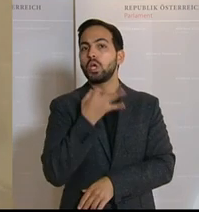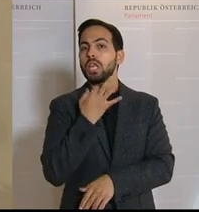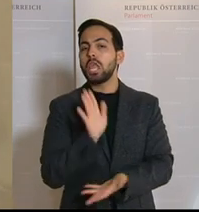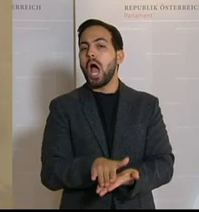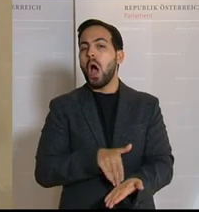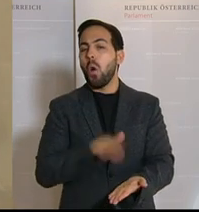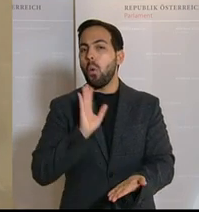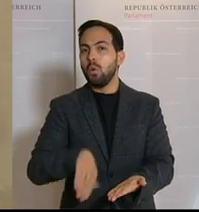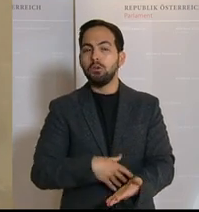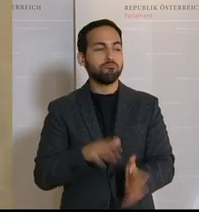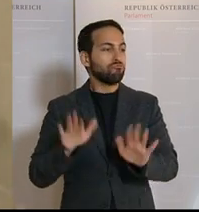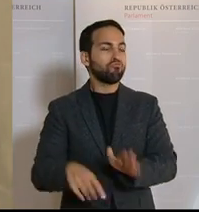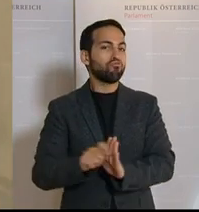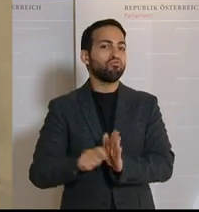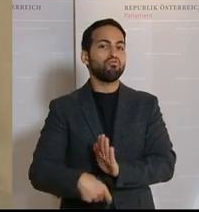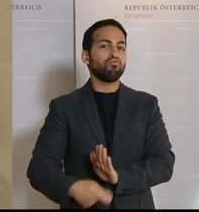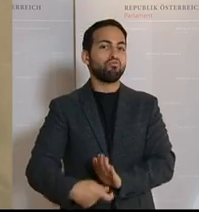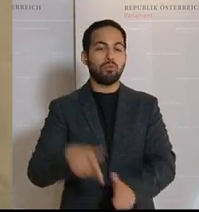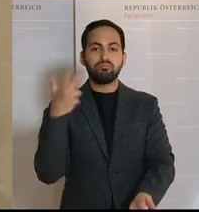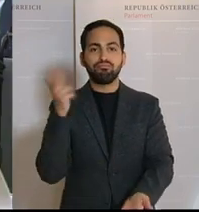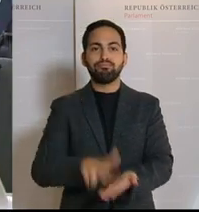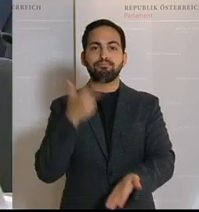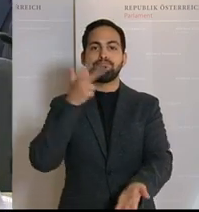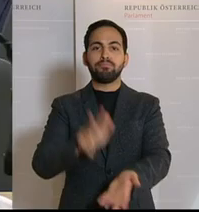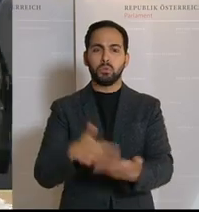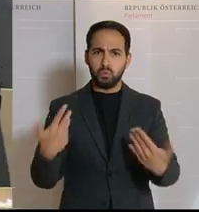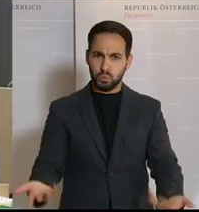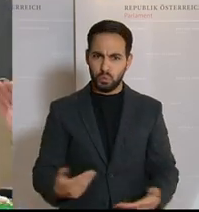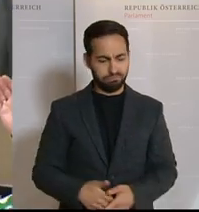Da kann man ruhig auch großzügig sein in einer Corona-Krise.